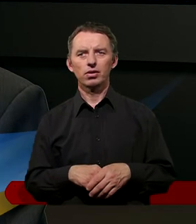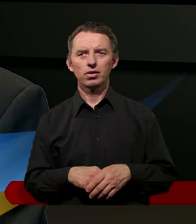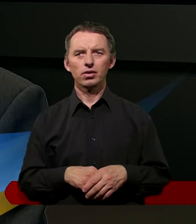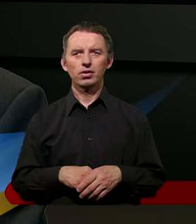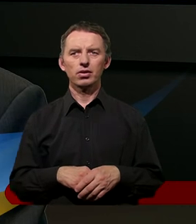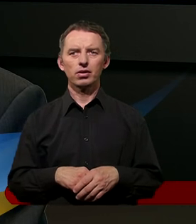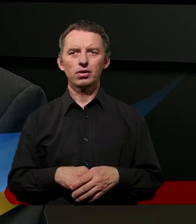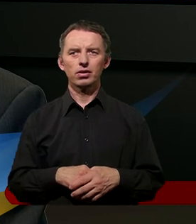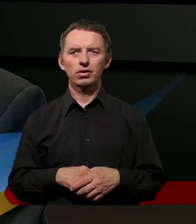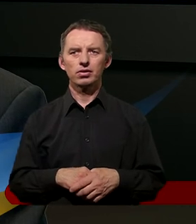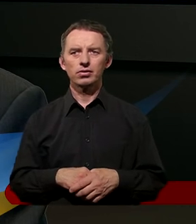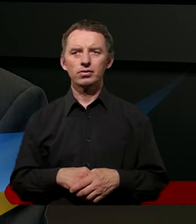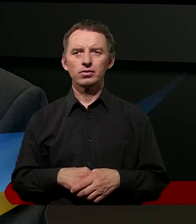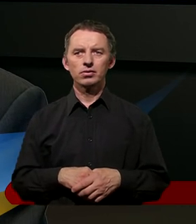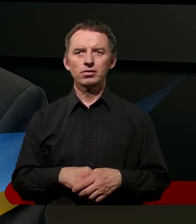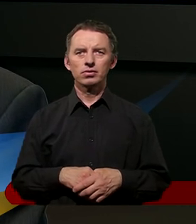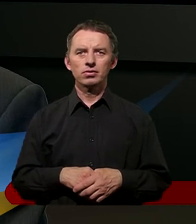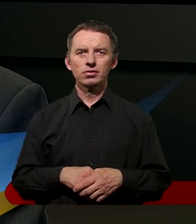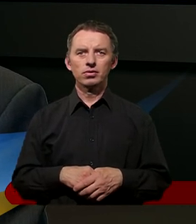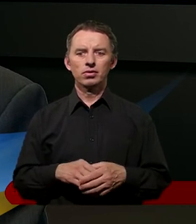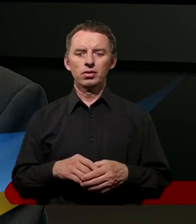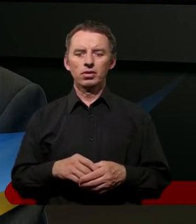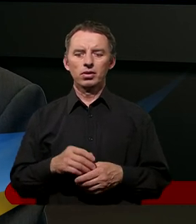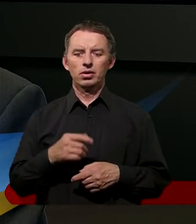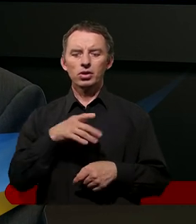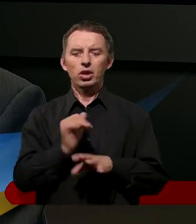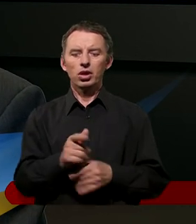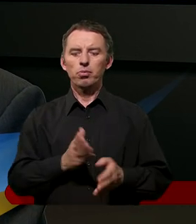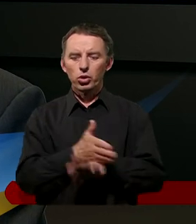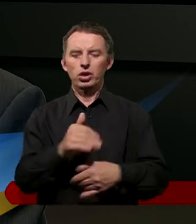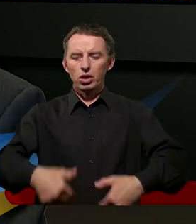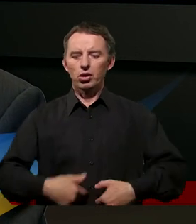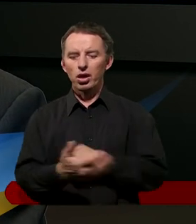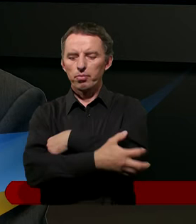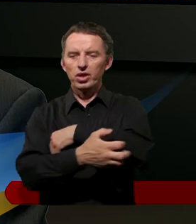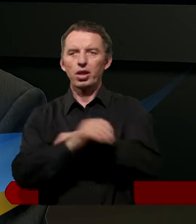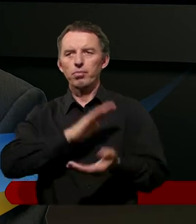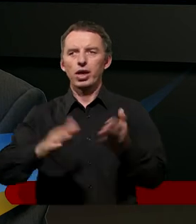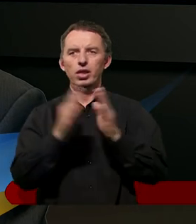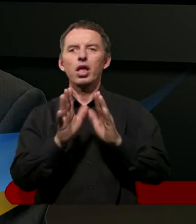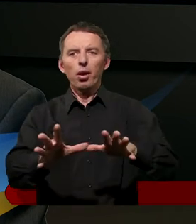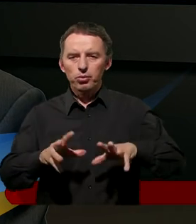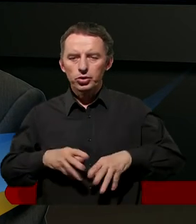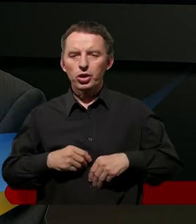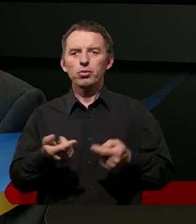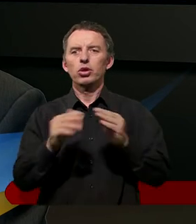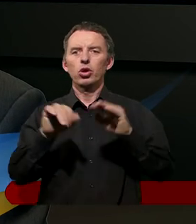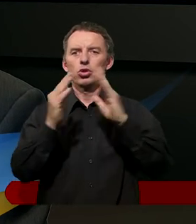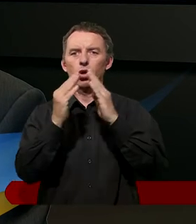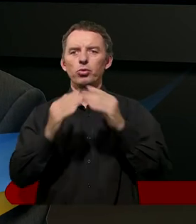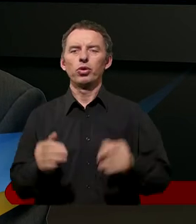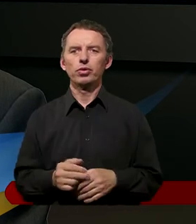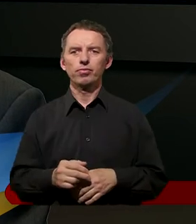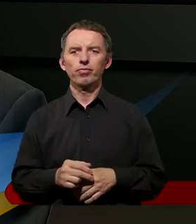Siódmy wiersz Podzielisz twój chleb z głodnym, a biednych bezdomnych przyjmiesz do domu.